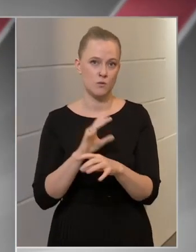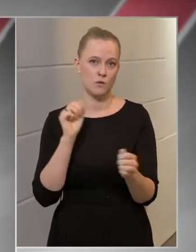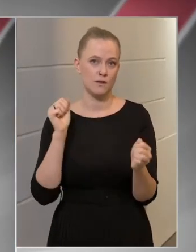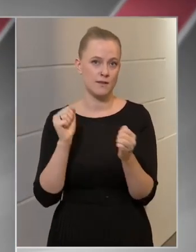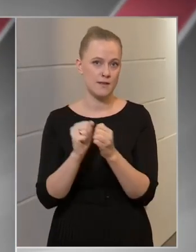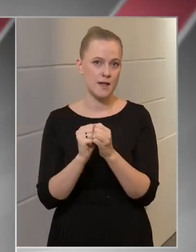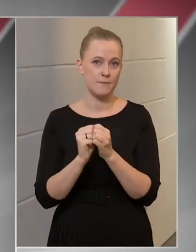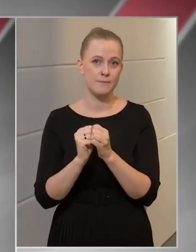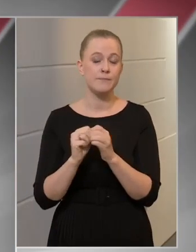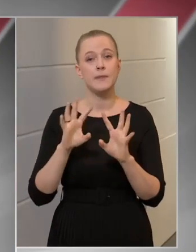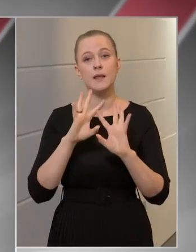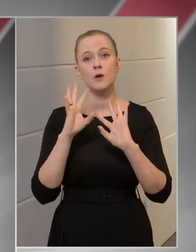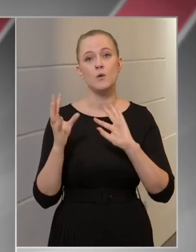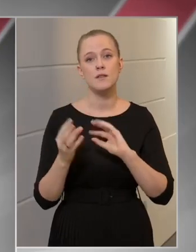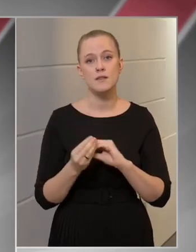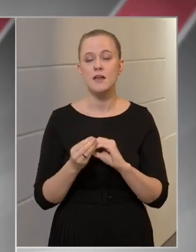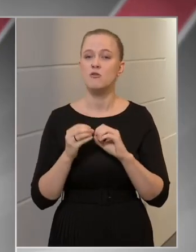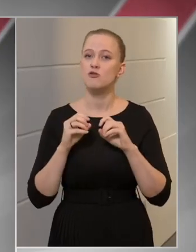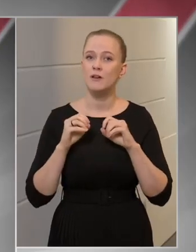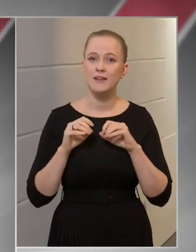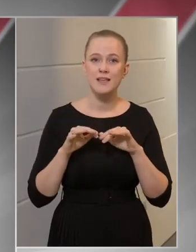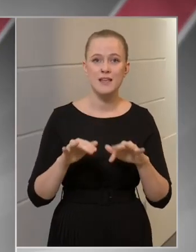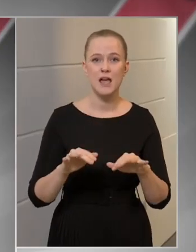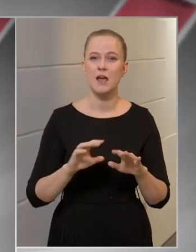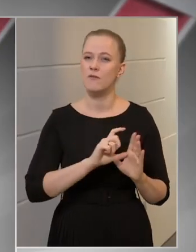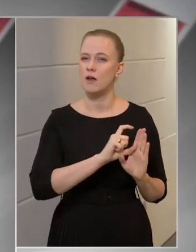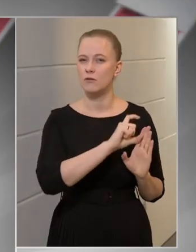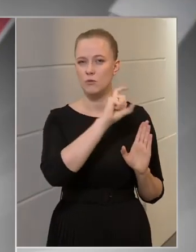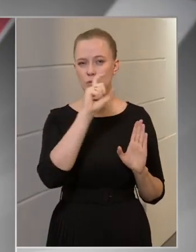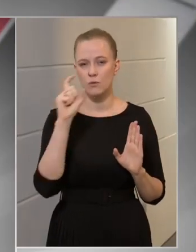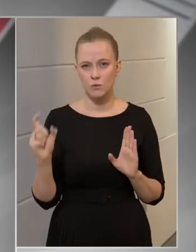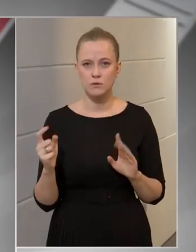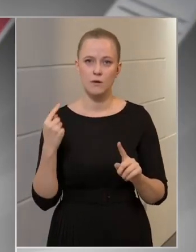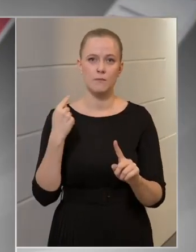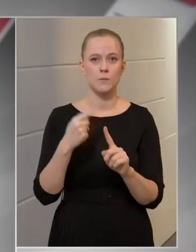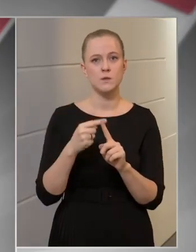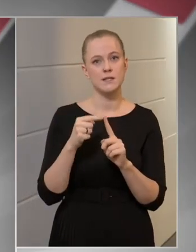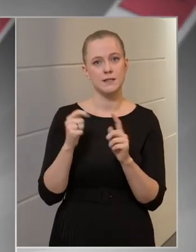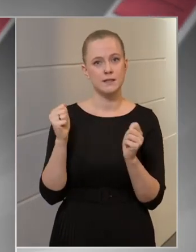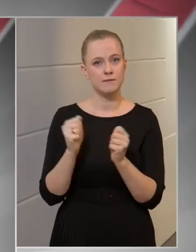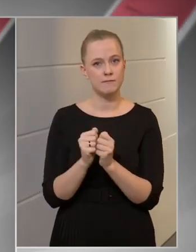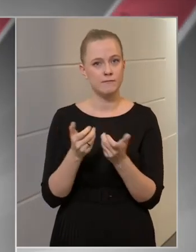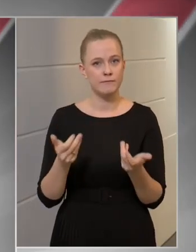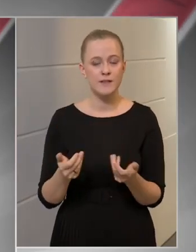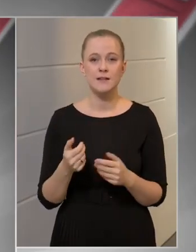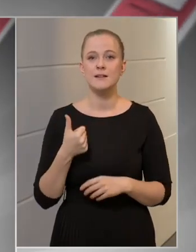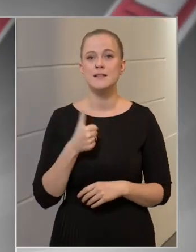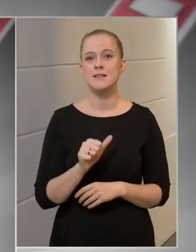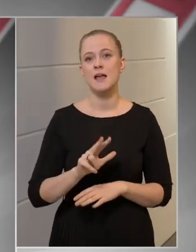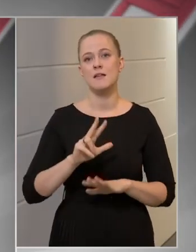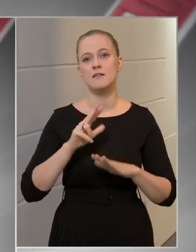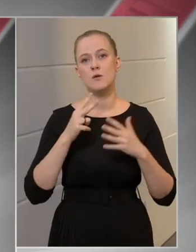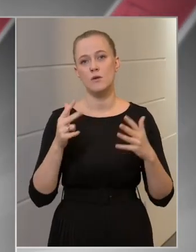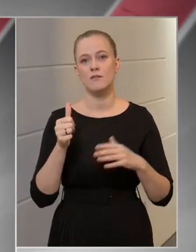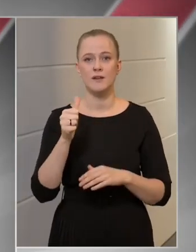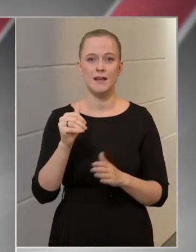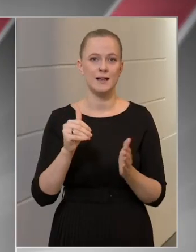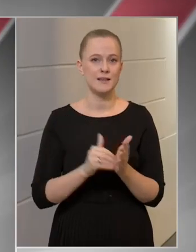Az összes járvány alatt detektált pozitív személyek száma 181